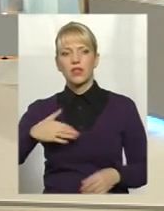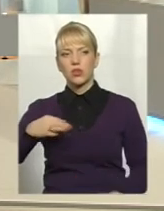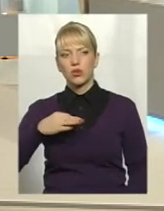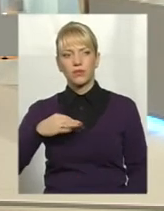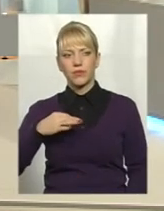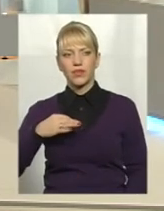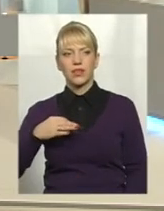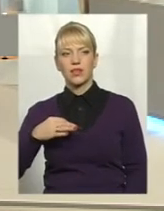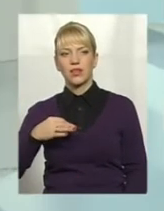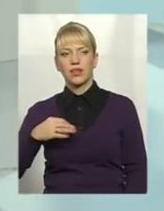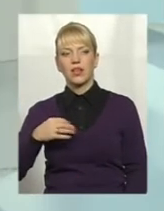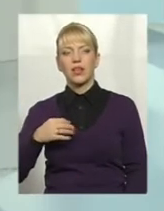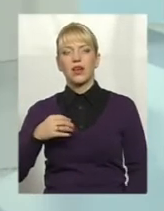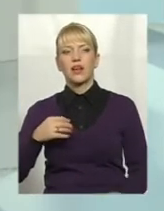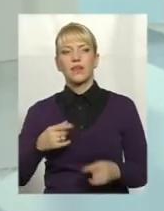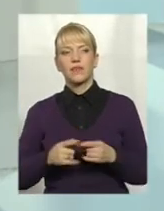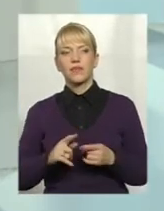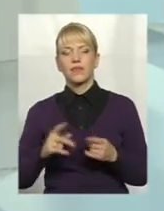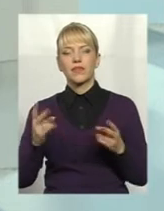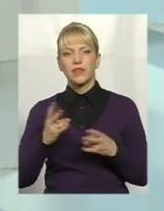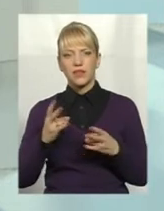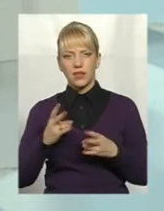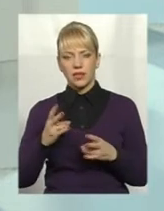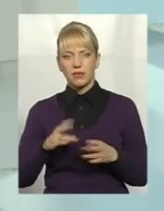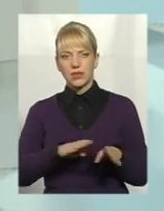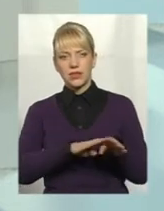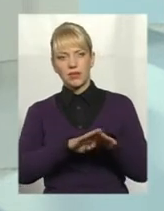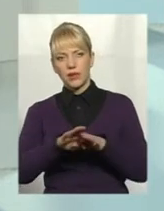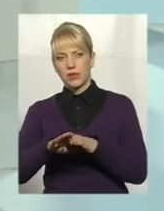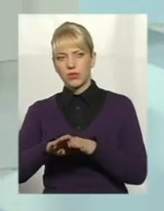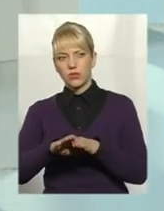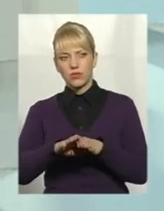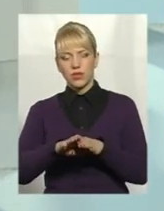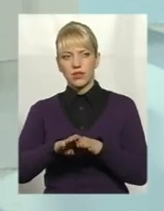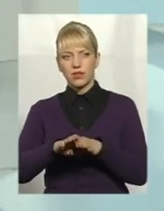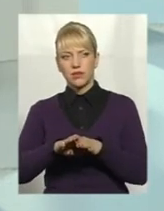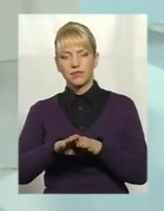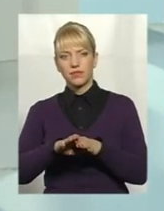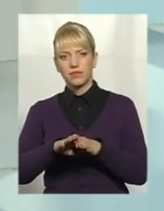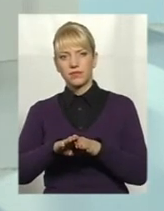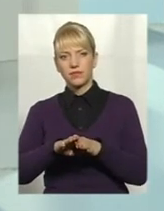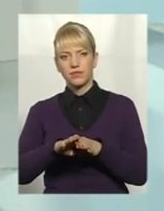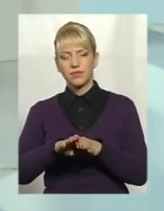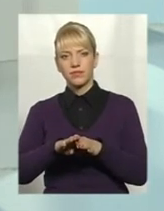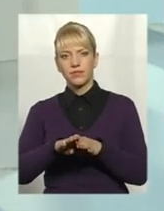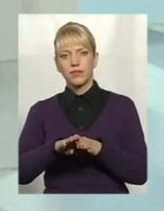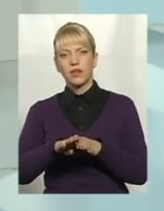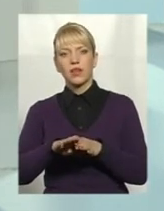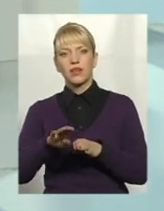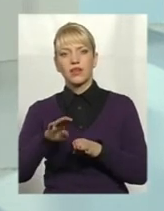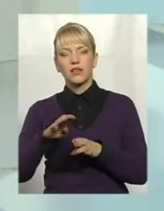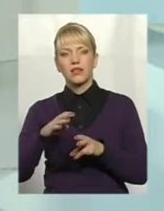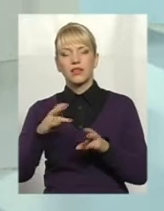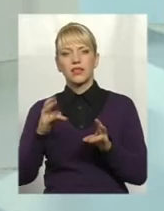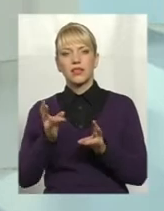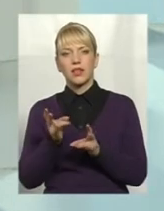Проекти диверсифікації. По-перше, треба стабілізувати ті досягнення, які в нас є. По-друге, треба